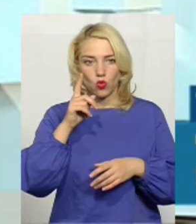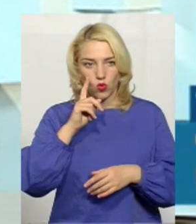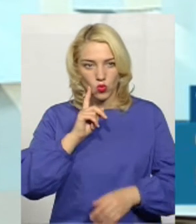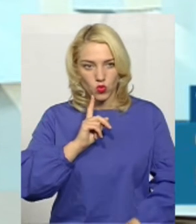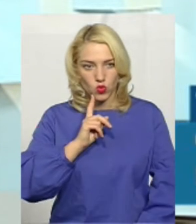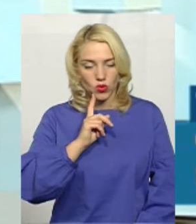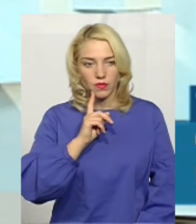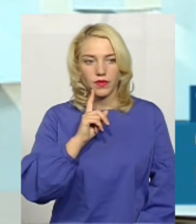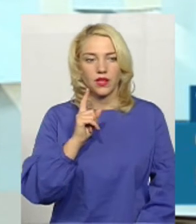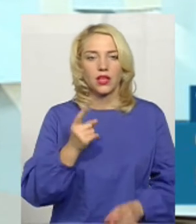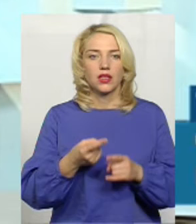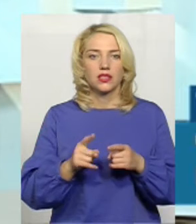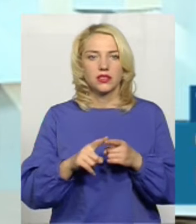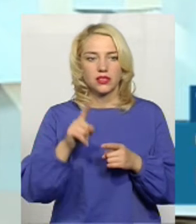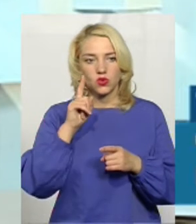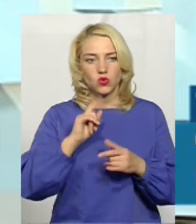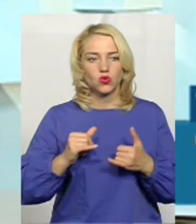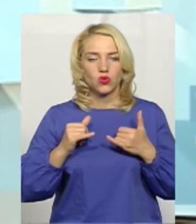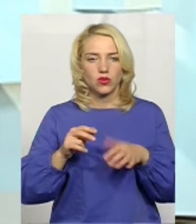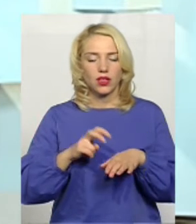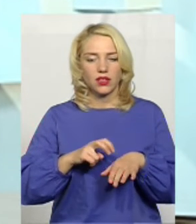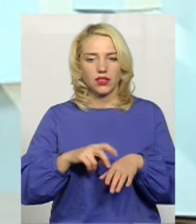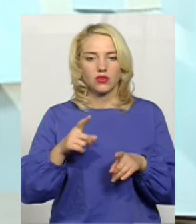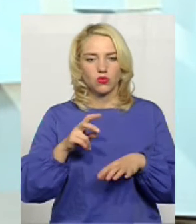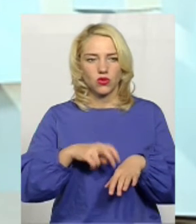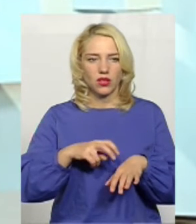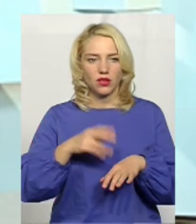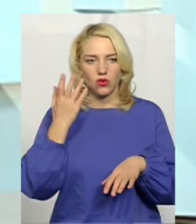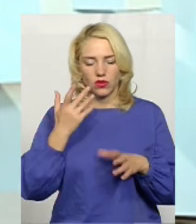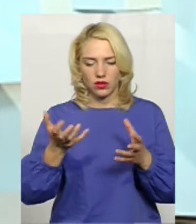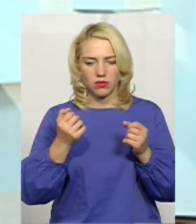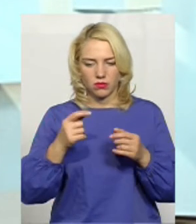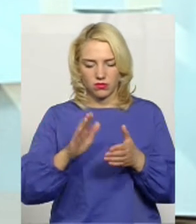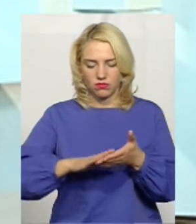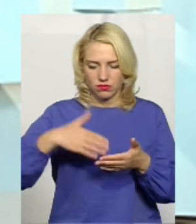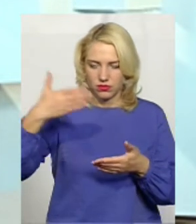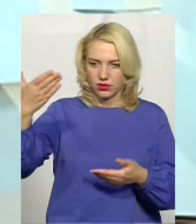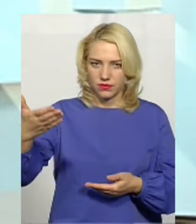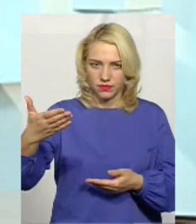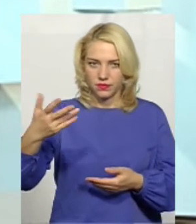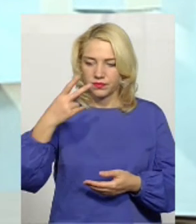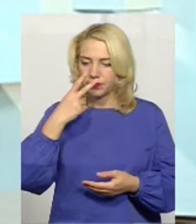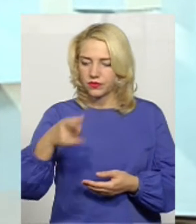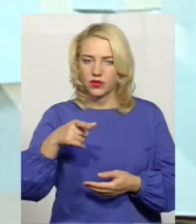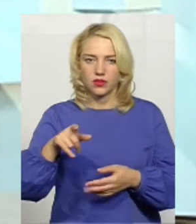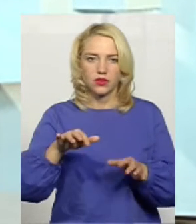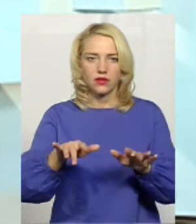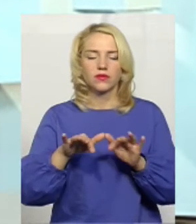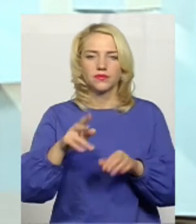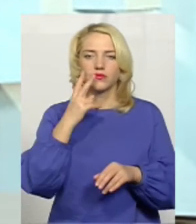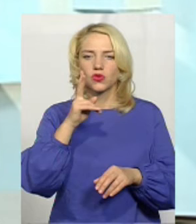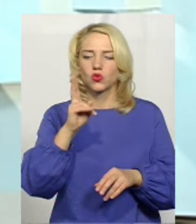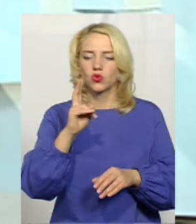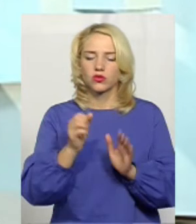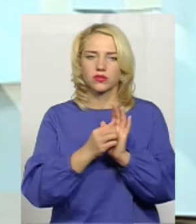це зручно для лікаря, тому що лікар, коли йде на прийом, він вже може відкрити свій запис і він побачити,